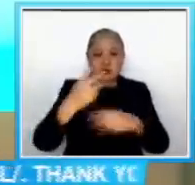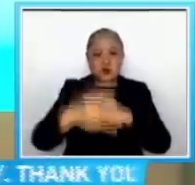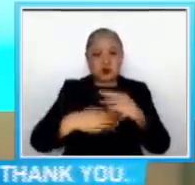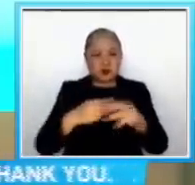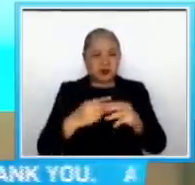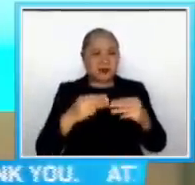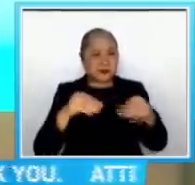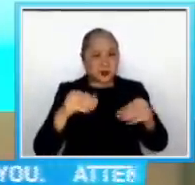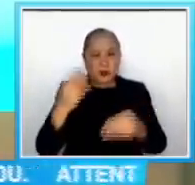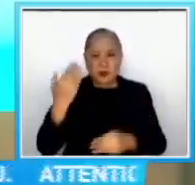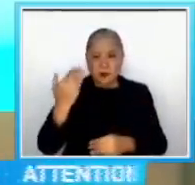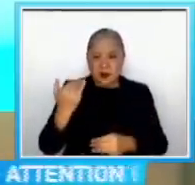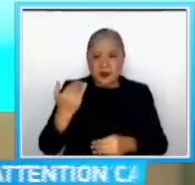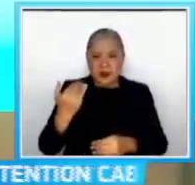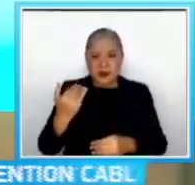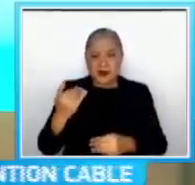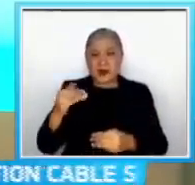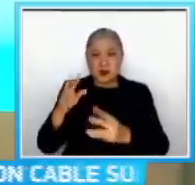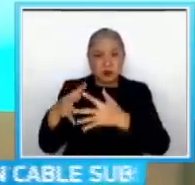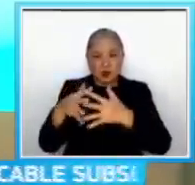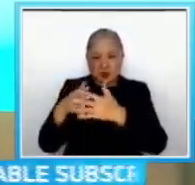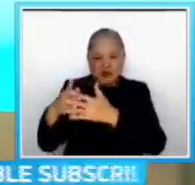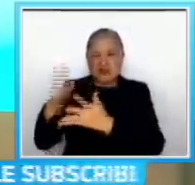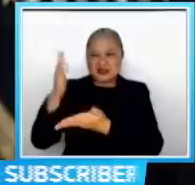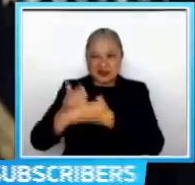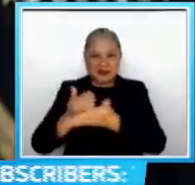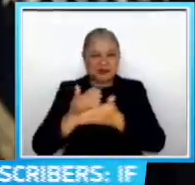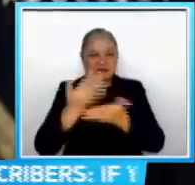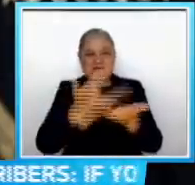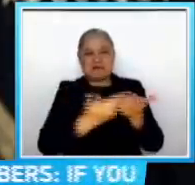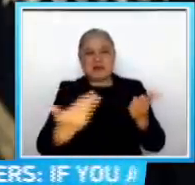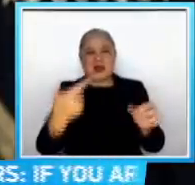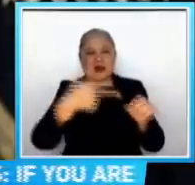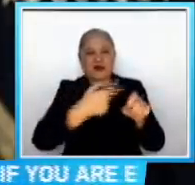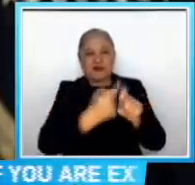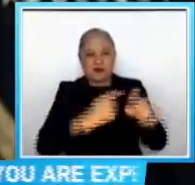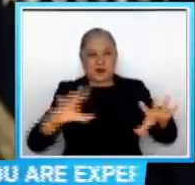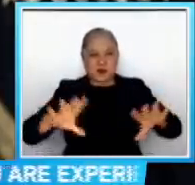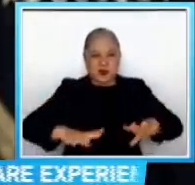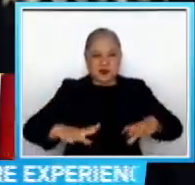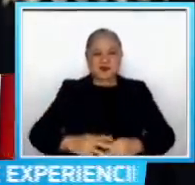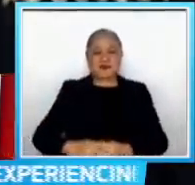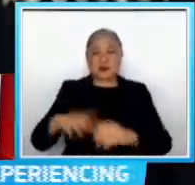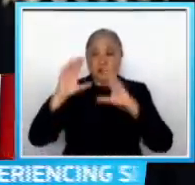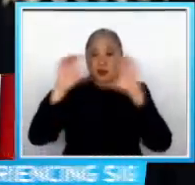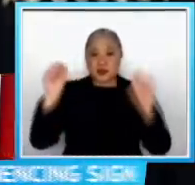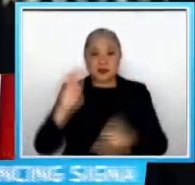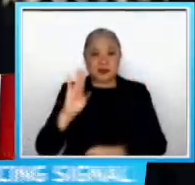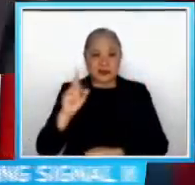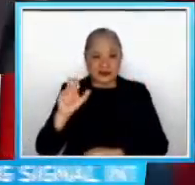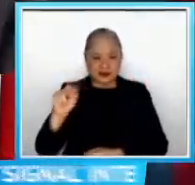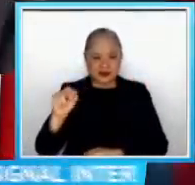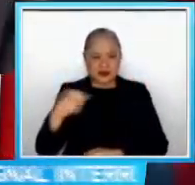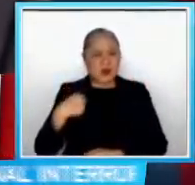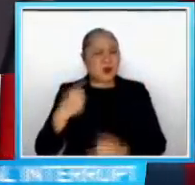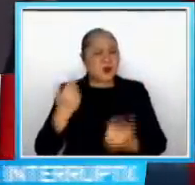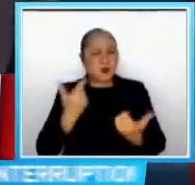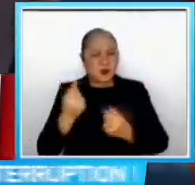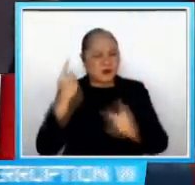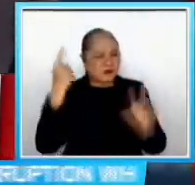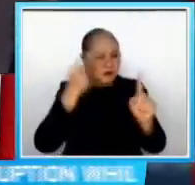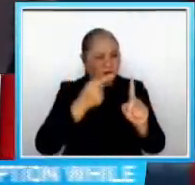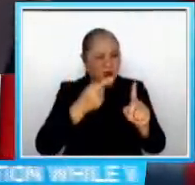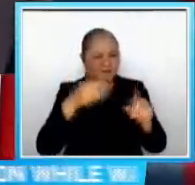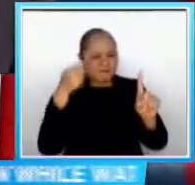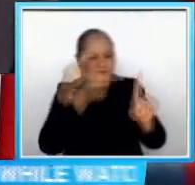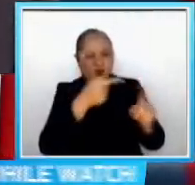itigil ng Amerika ang pag-angkat nito sa Russia Ayon kay US President Joe Biden, hakbang ito para targetin ng Amerika ang ekonomiya ng